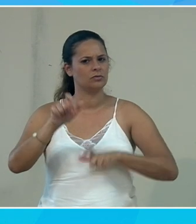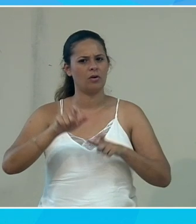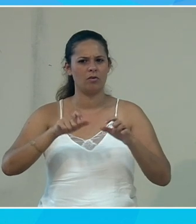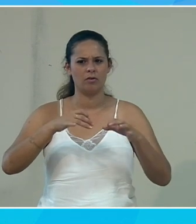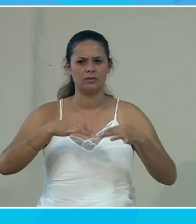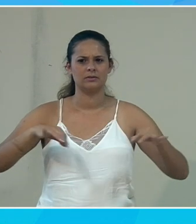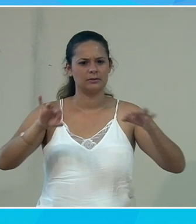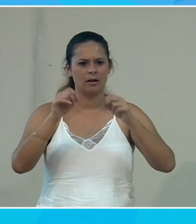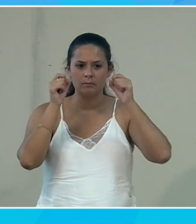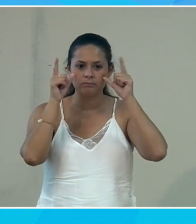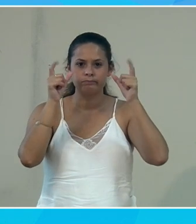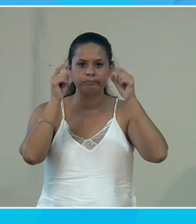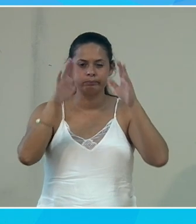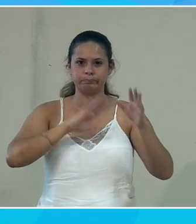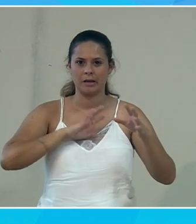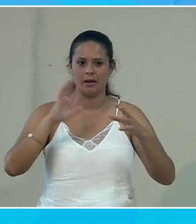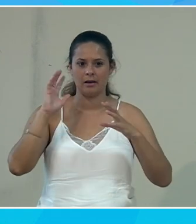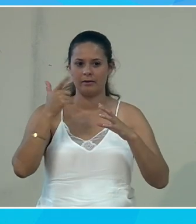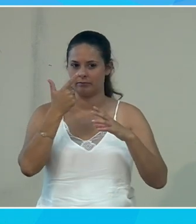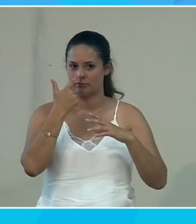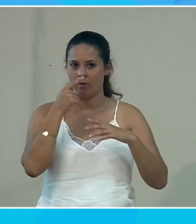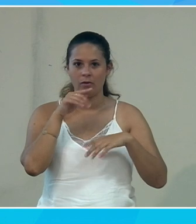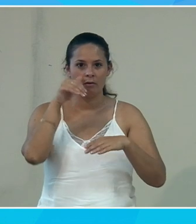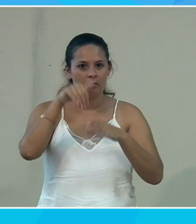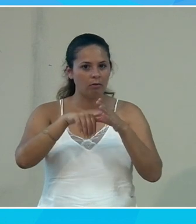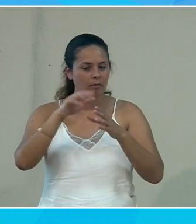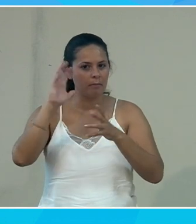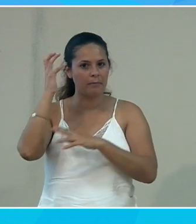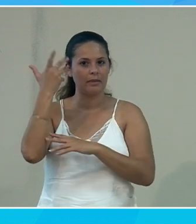très impressionnés apparemment par la météo parisienne, Philippe, je t'informe.